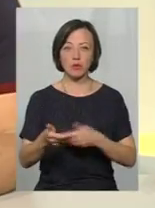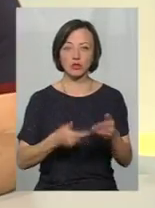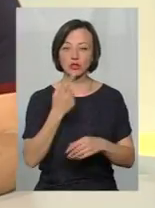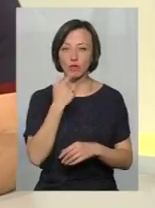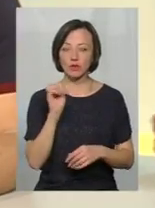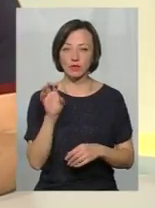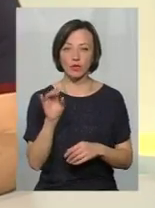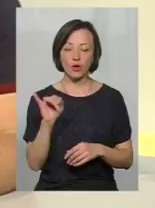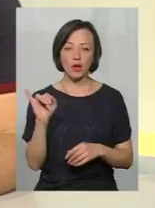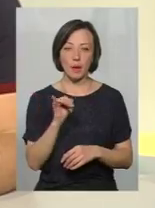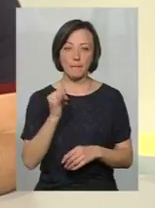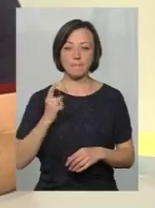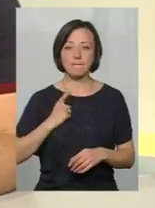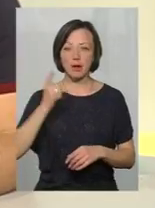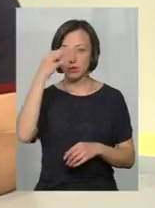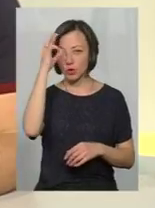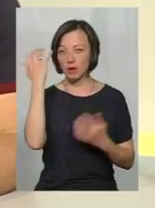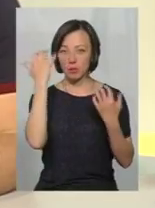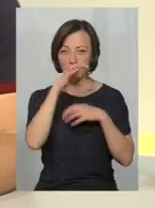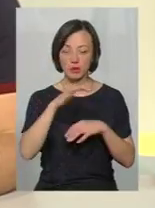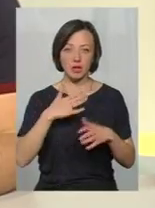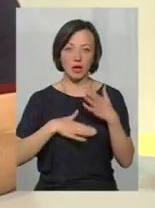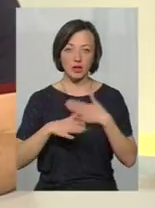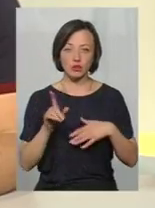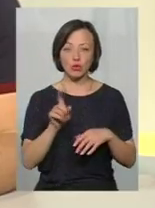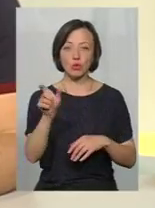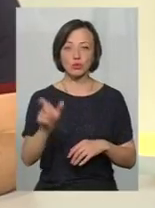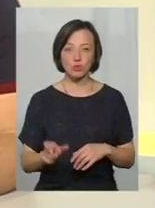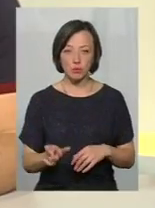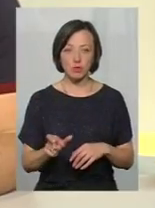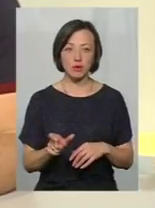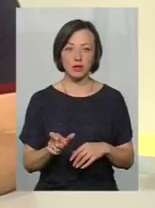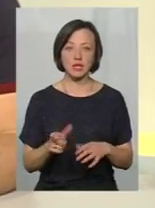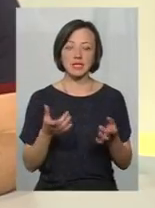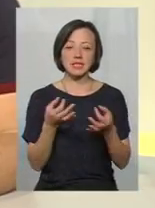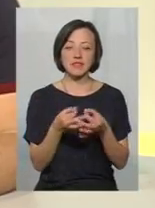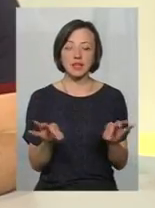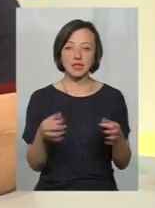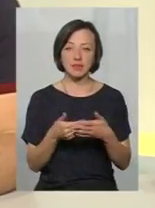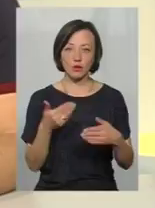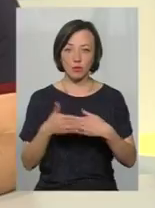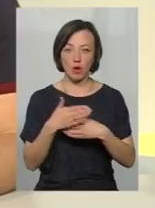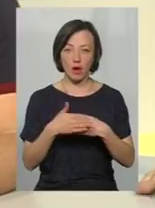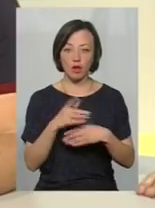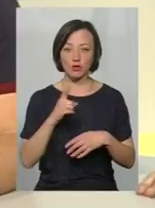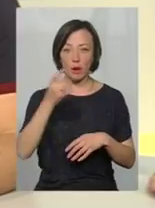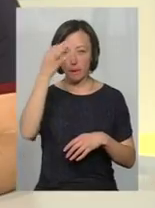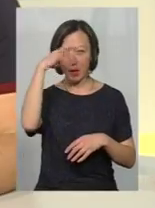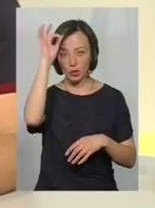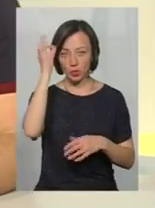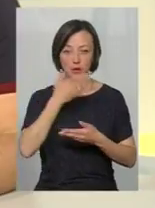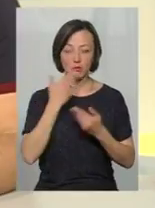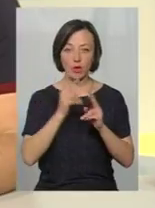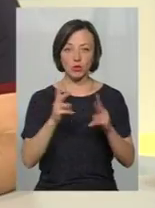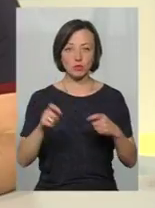світлофор, і патрульні не побачили, бо що вони радіють тому, що особа звільнилася від покарання. Коли особа бачить, що патрульних немає, і